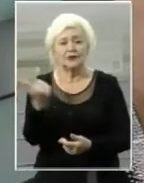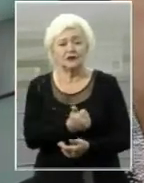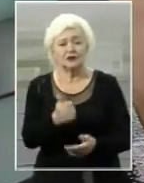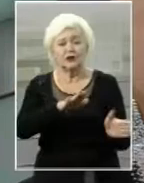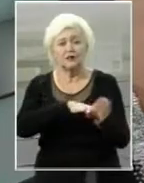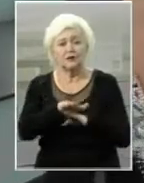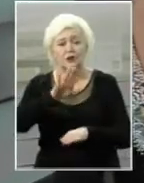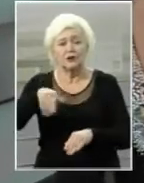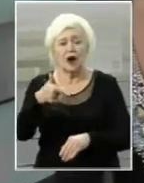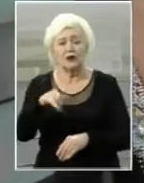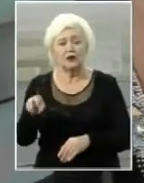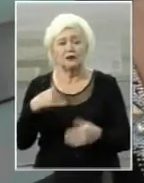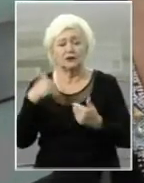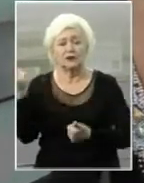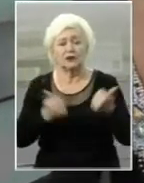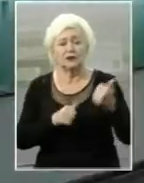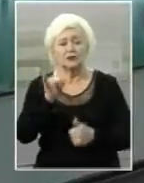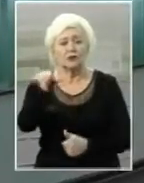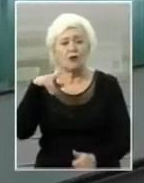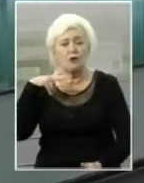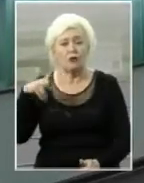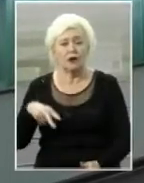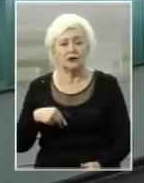Після Голландії у буде турнір у Парижі.